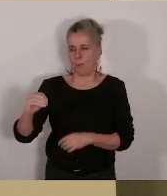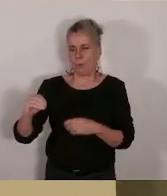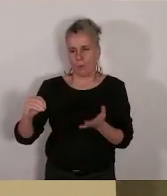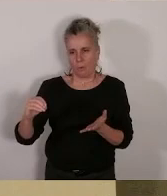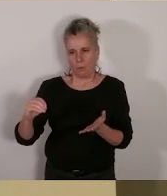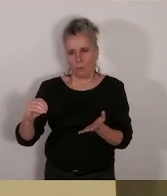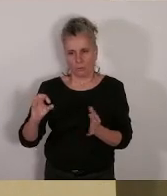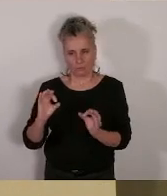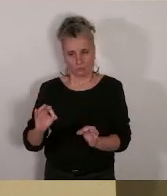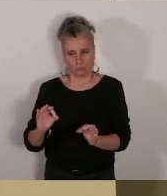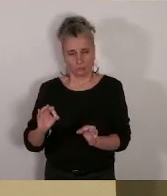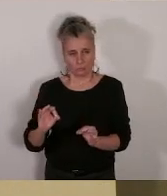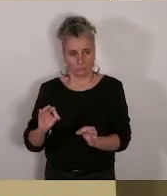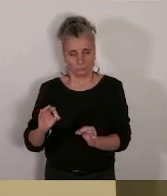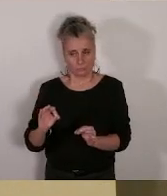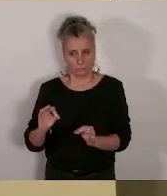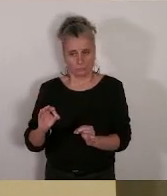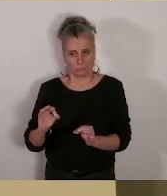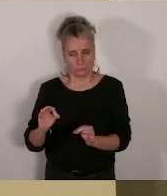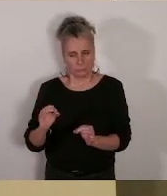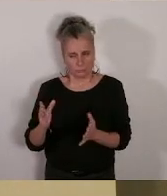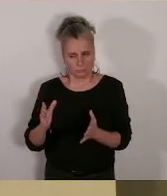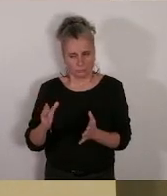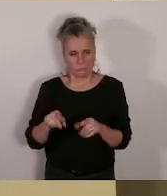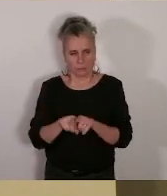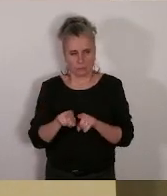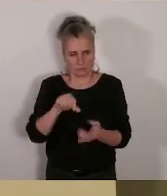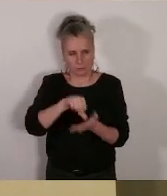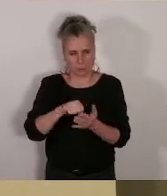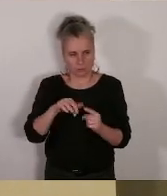Velten notamment, et le centre social d'Andoum.